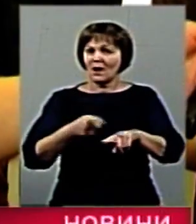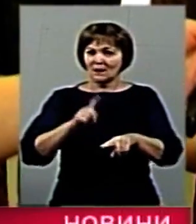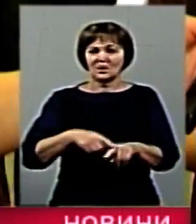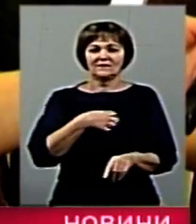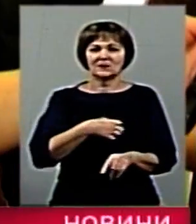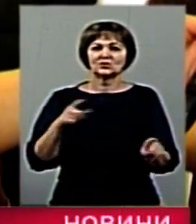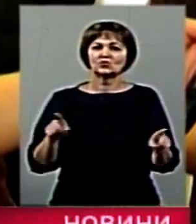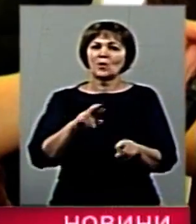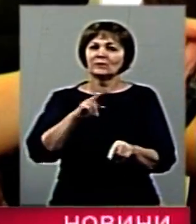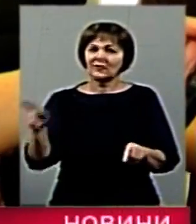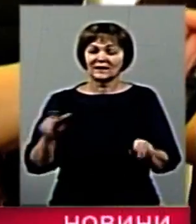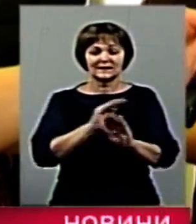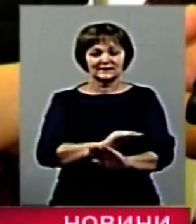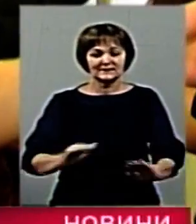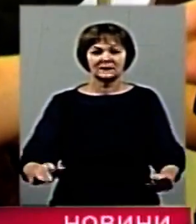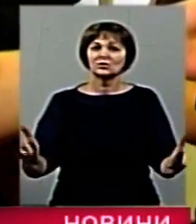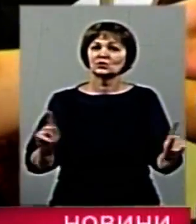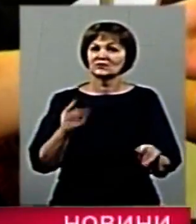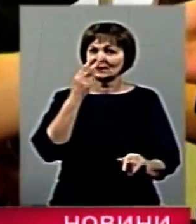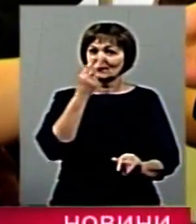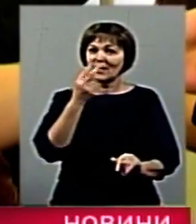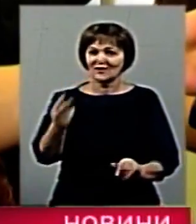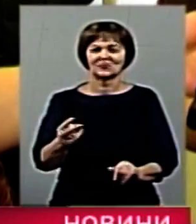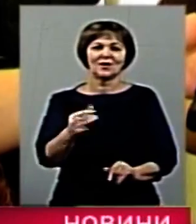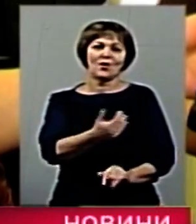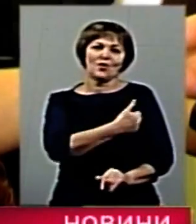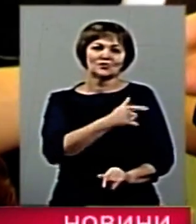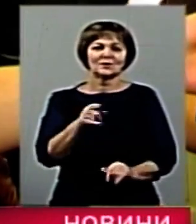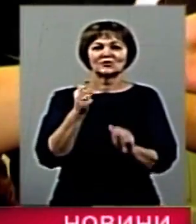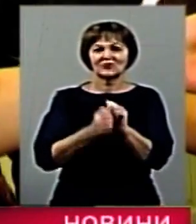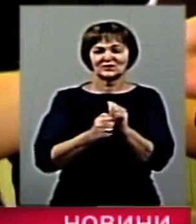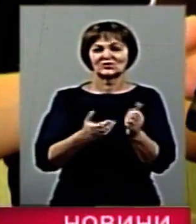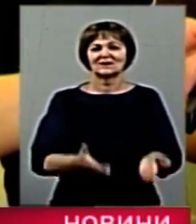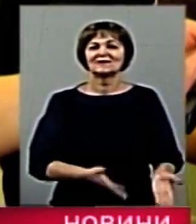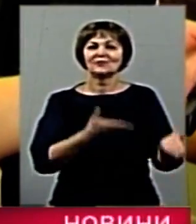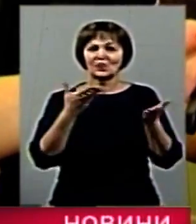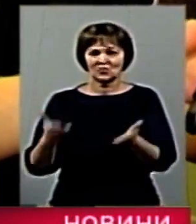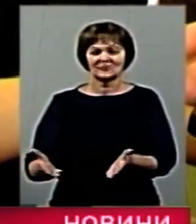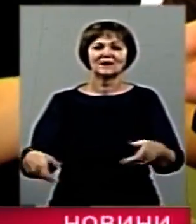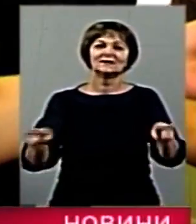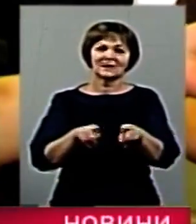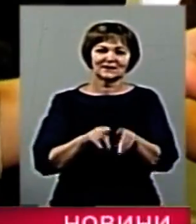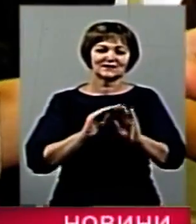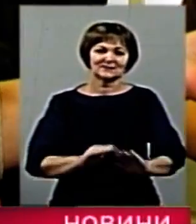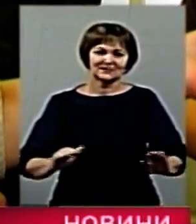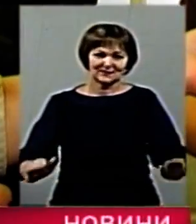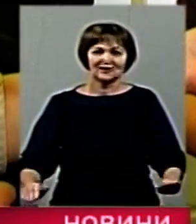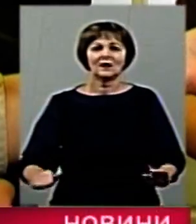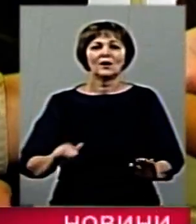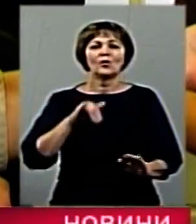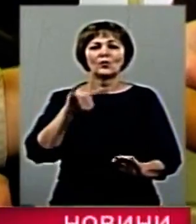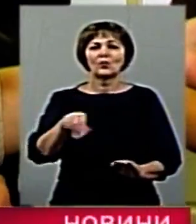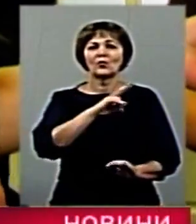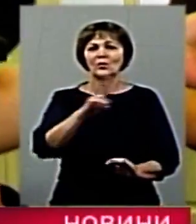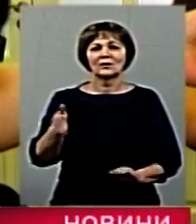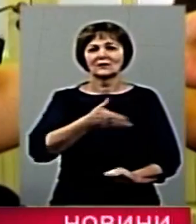діти щось бачили, і хотілося б, щоб частіше запрошували цих дітей. Обділених